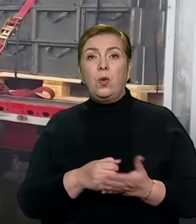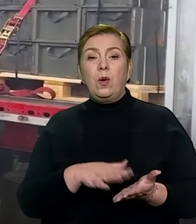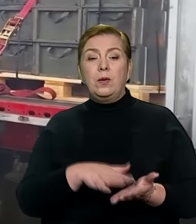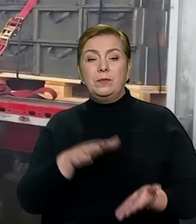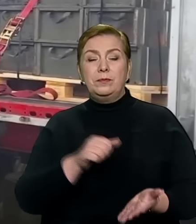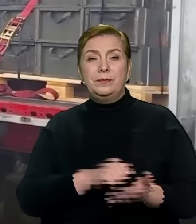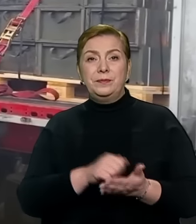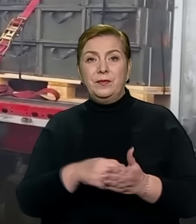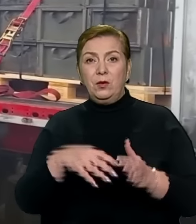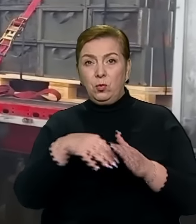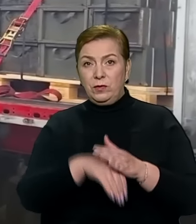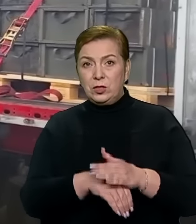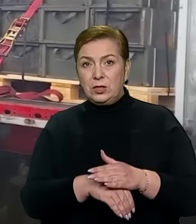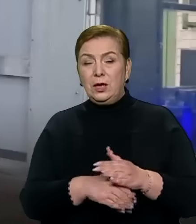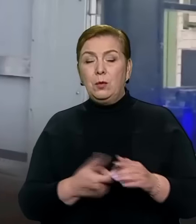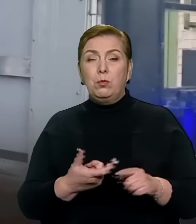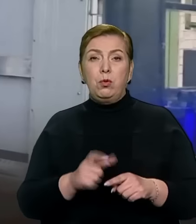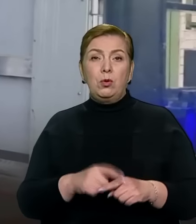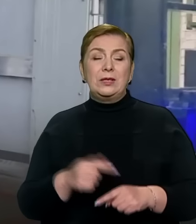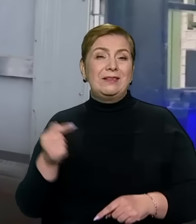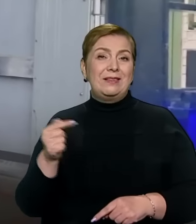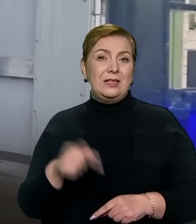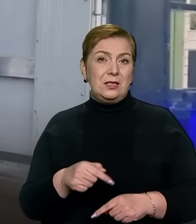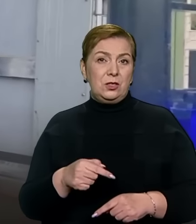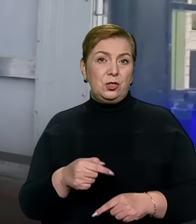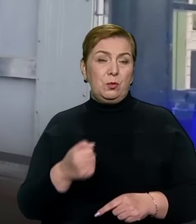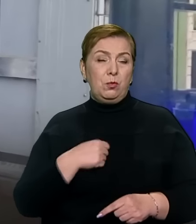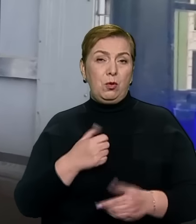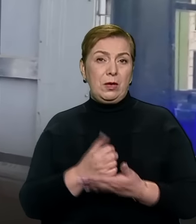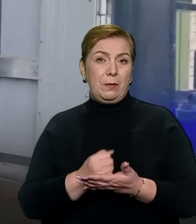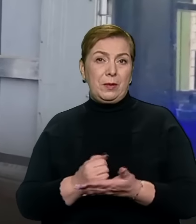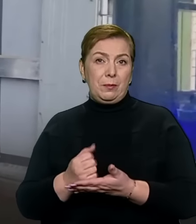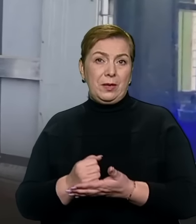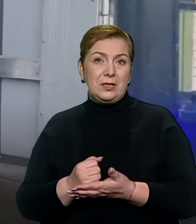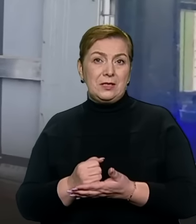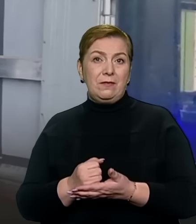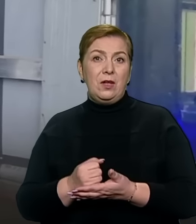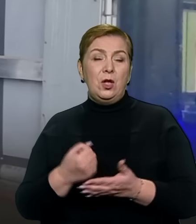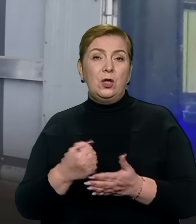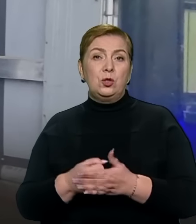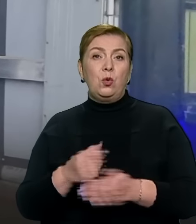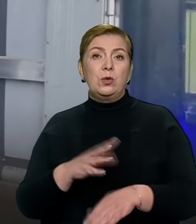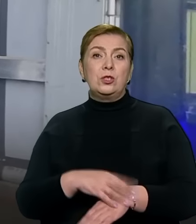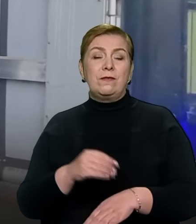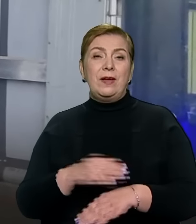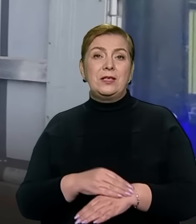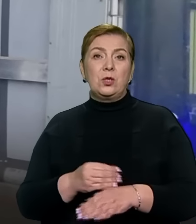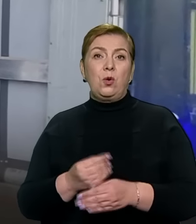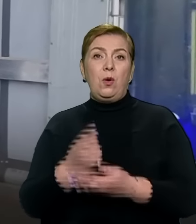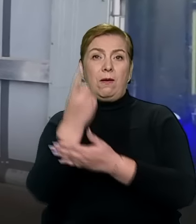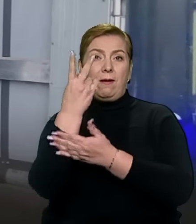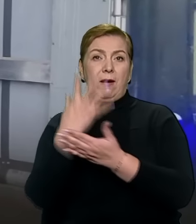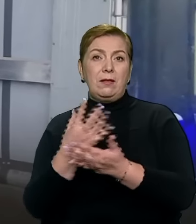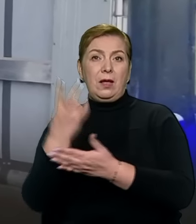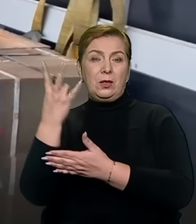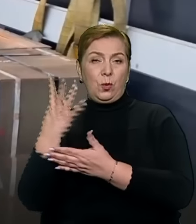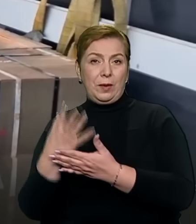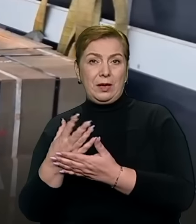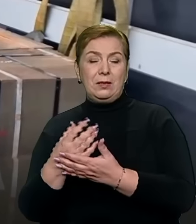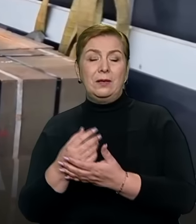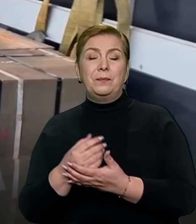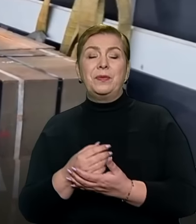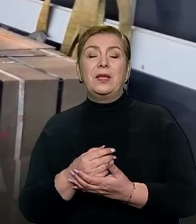тисяча боєприпасів до шведського ручного протитанкового гранатомета «Карл Густав», а також системи дистанційного